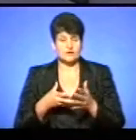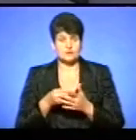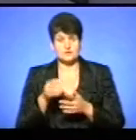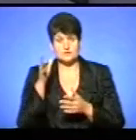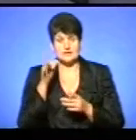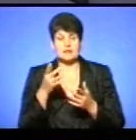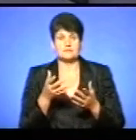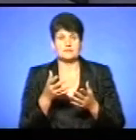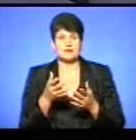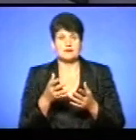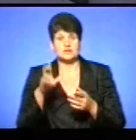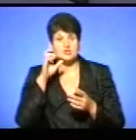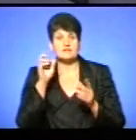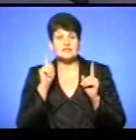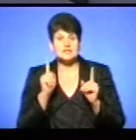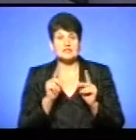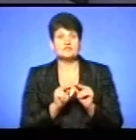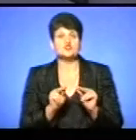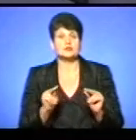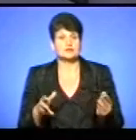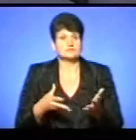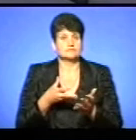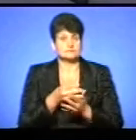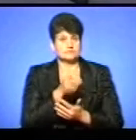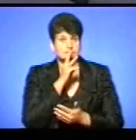фінансування педпрацівників, фактично вчителів.